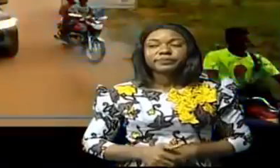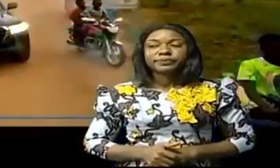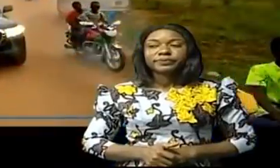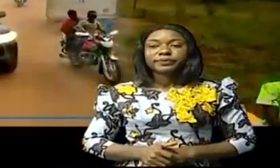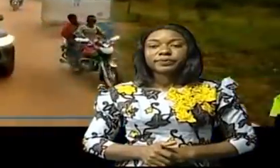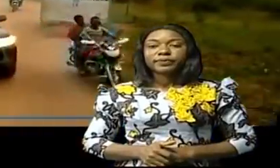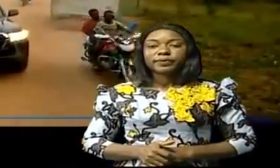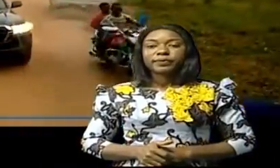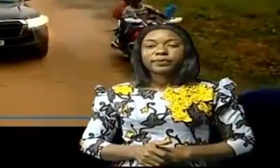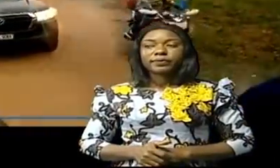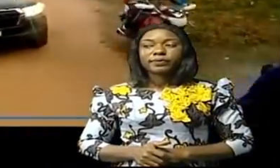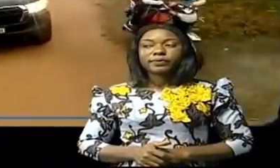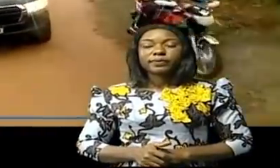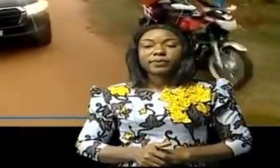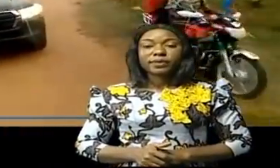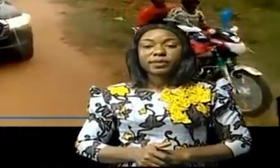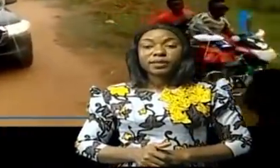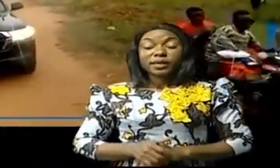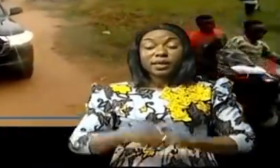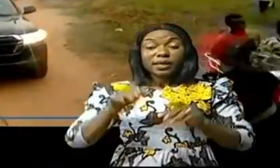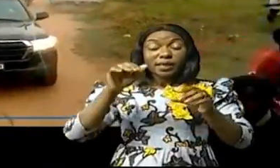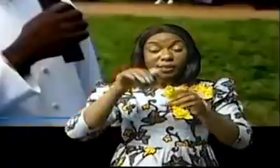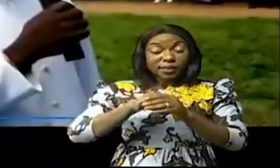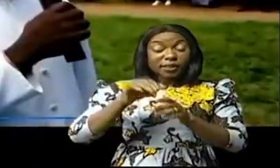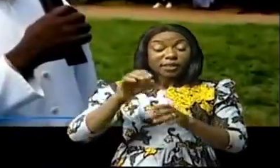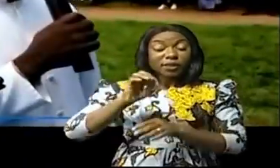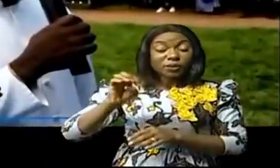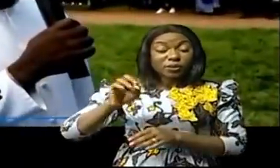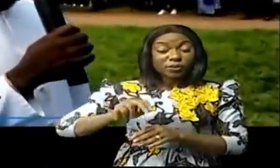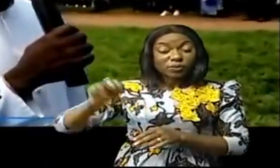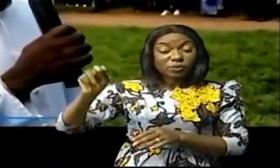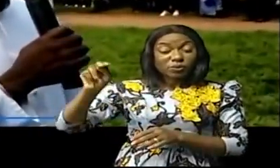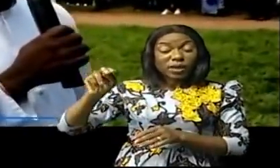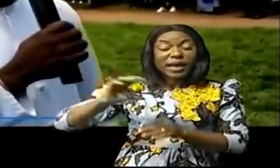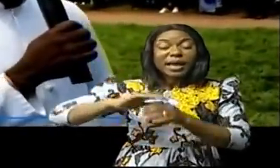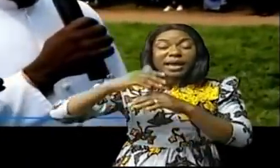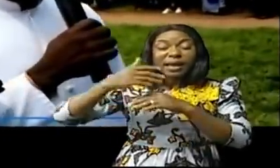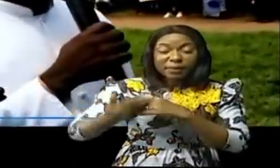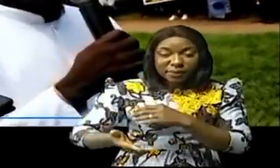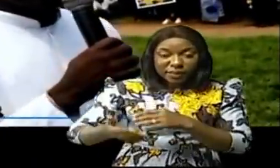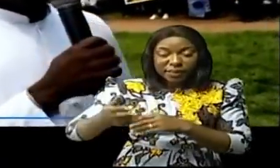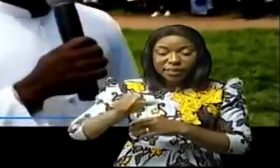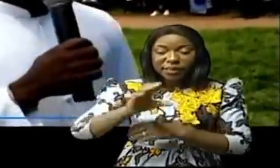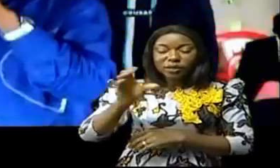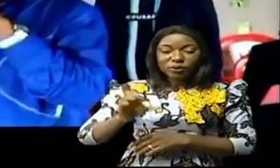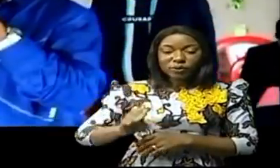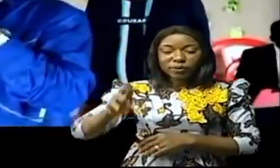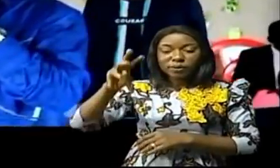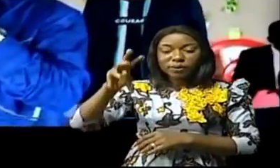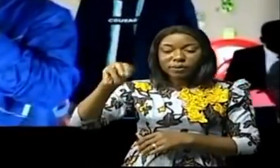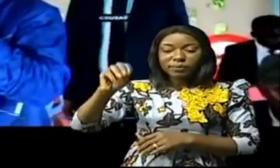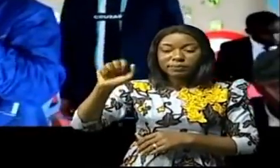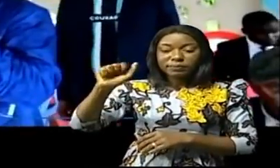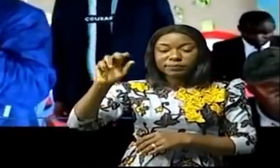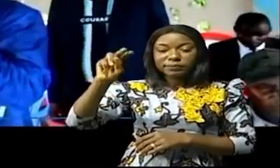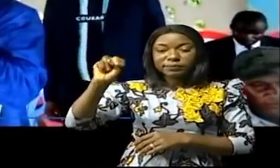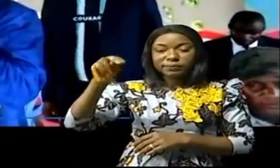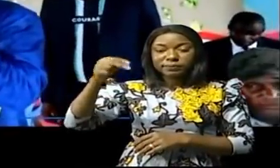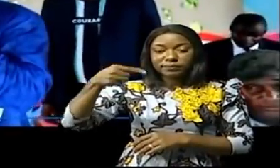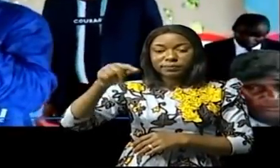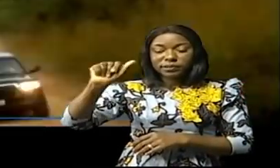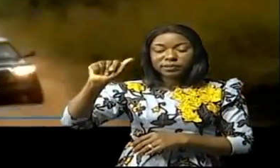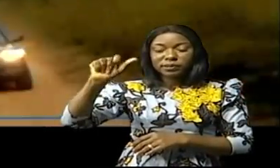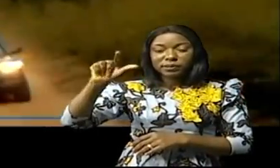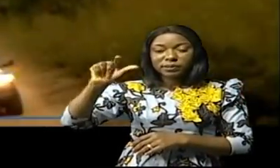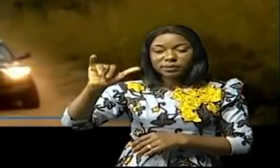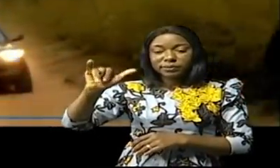J'ai vu son périple dans la partie nord de sa juridiction, après l'étape de la commune rurale de Mangaye, le gouverneur Willy Itundala a pris